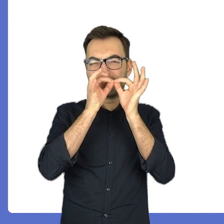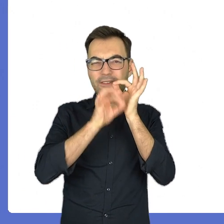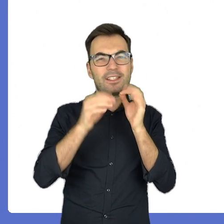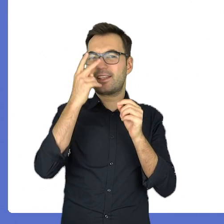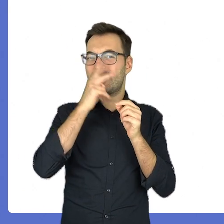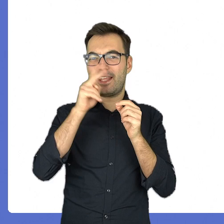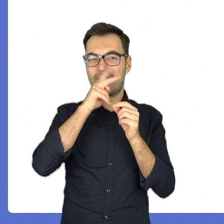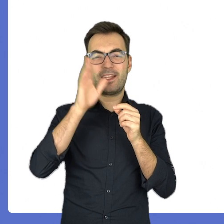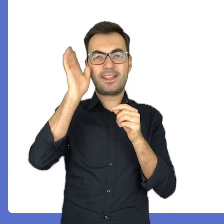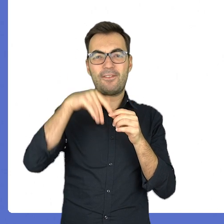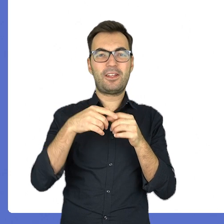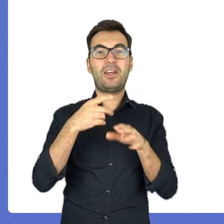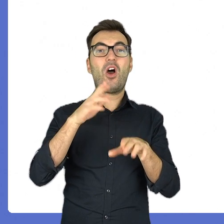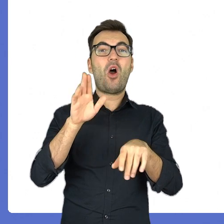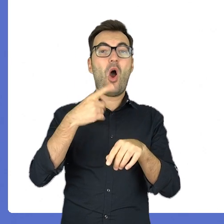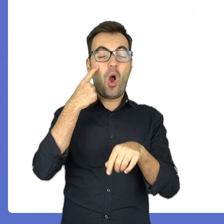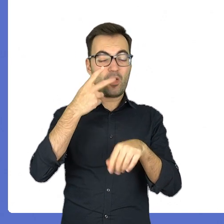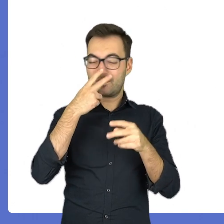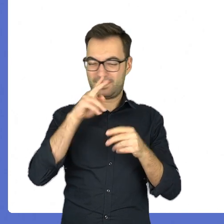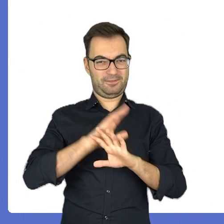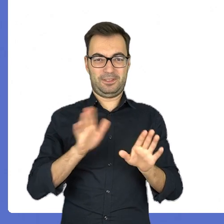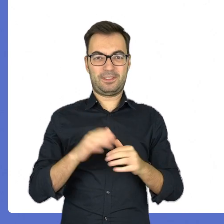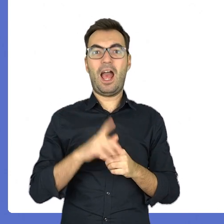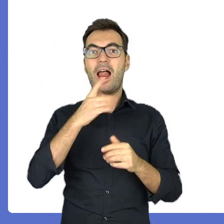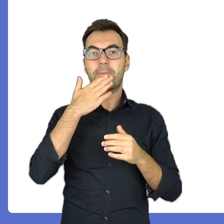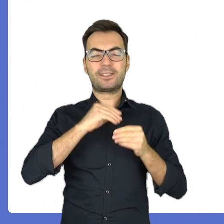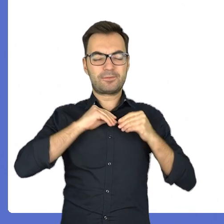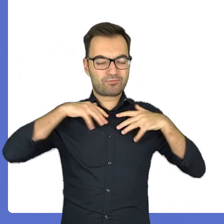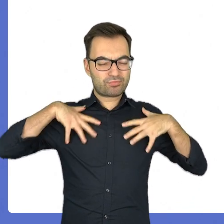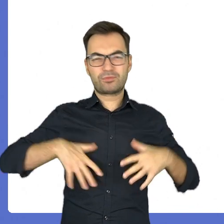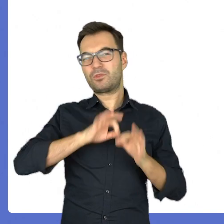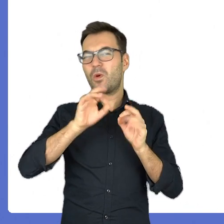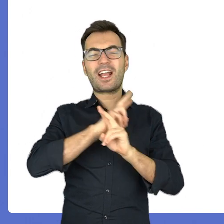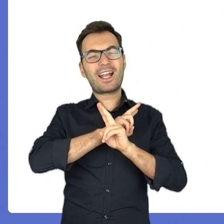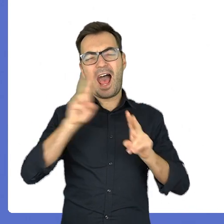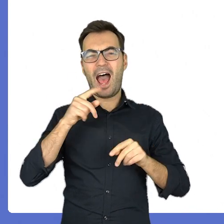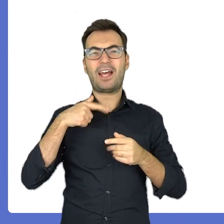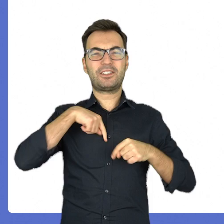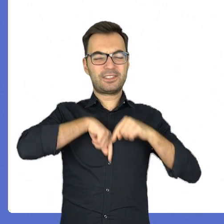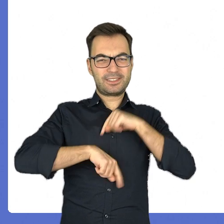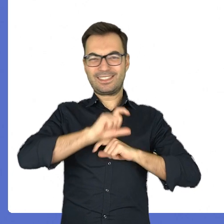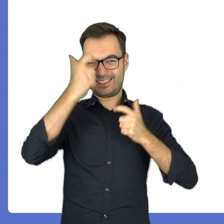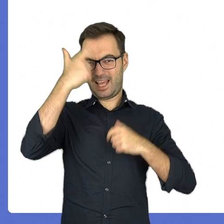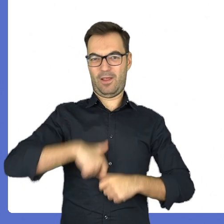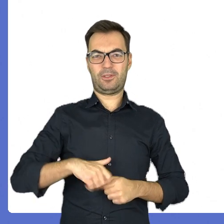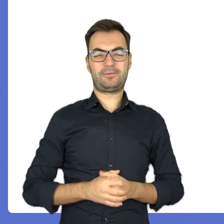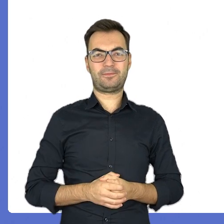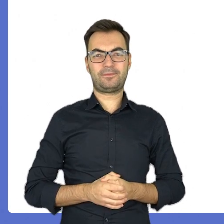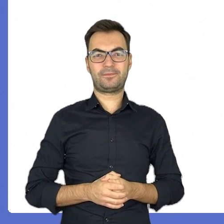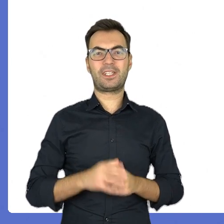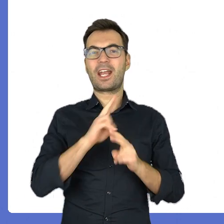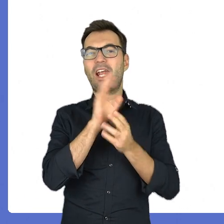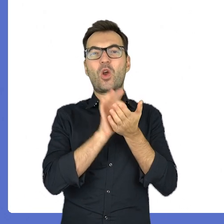tak małe, że nie widać ich nawet gołym okiem. Ale dzięki temu docierają do każdego zakamarka naszego ciała.